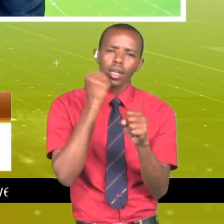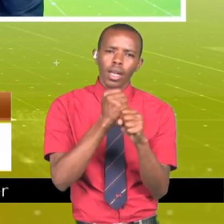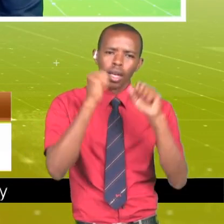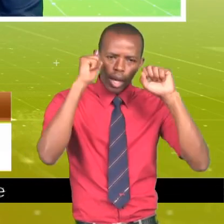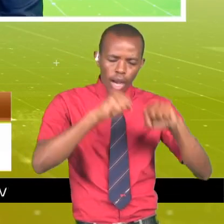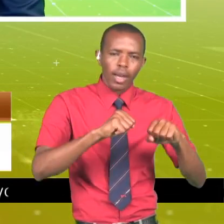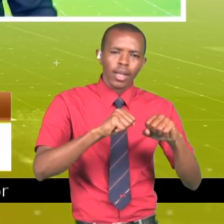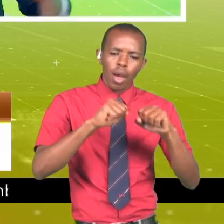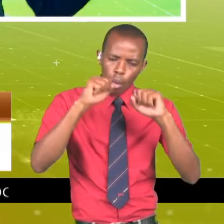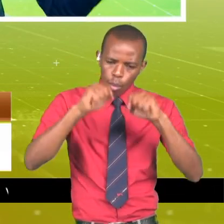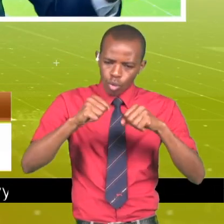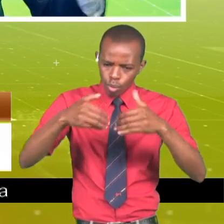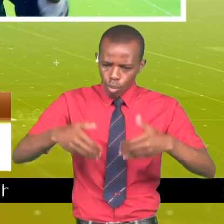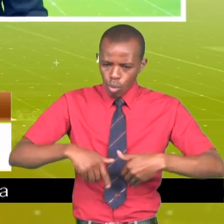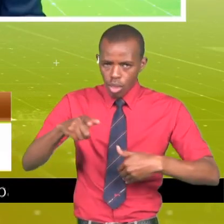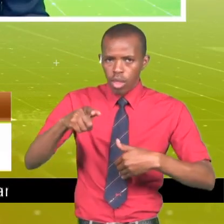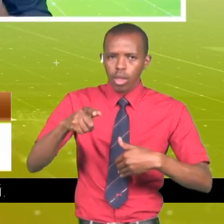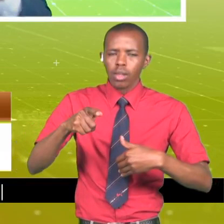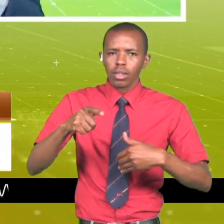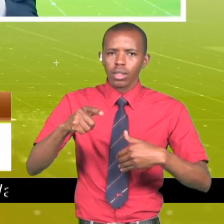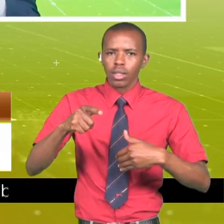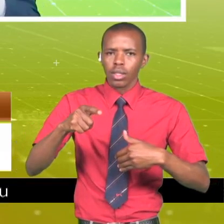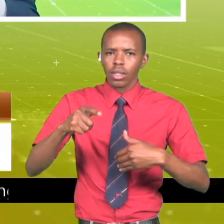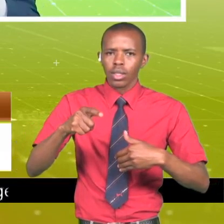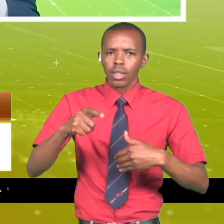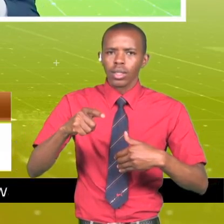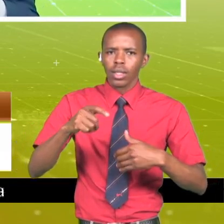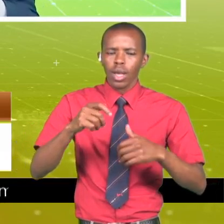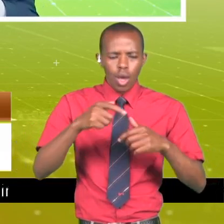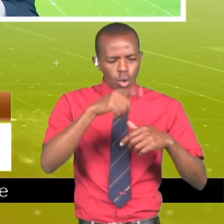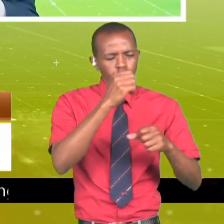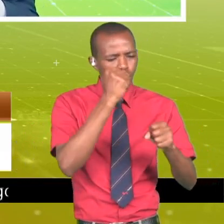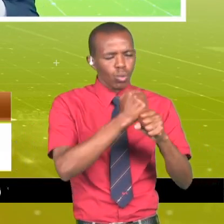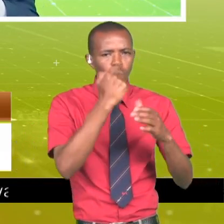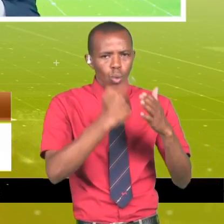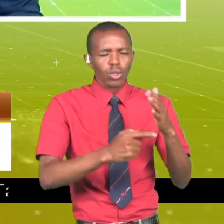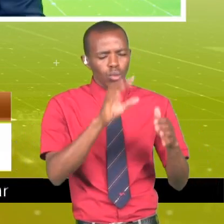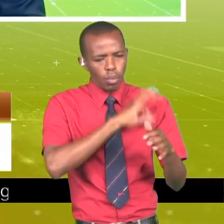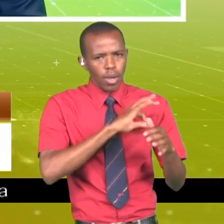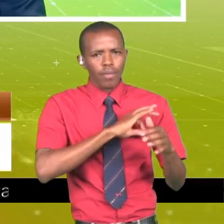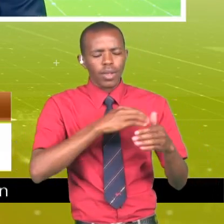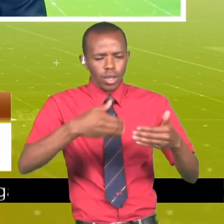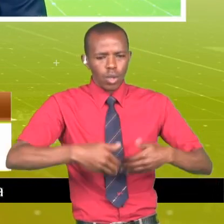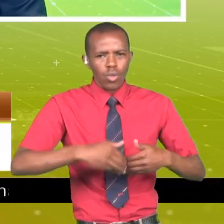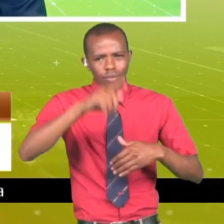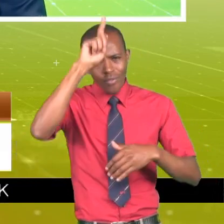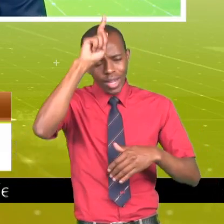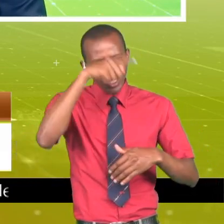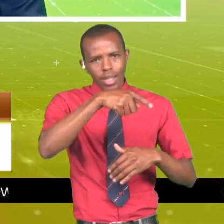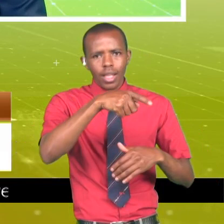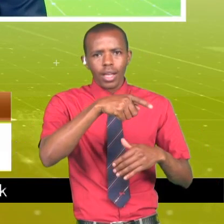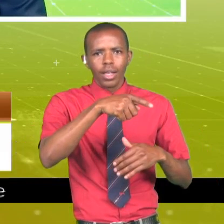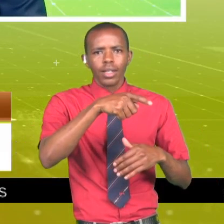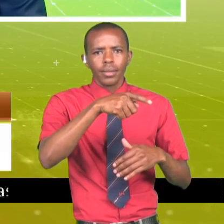kijana waweze, ili awa vijana waweze. Mwishimua, ni kipicho ambacho umekifanya ito kumfaa kijana ambayo kumashinani, hana na hata mtaji,